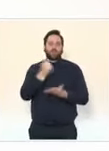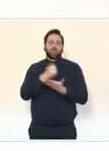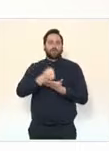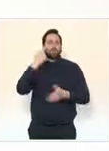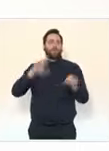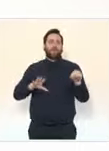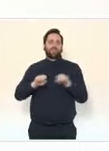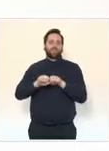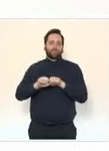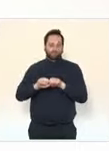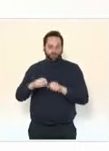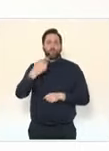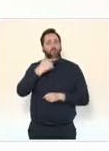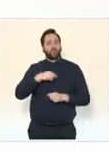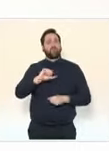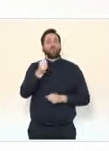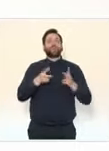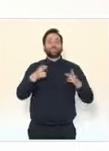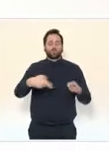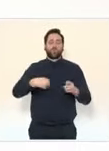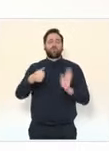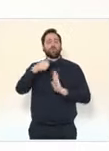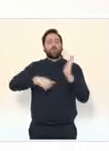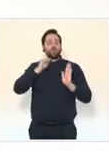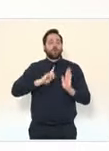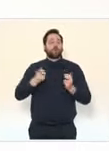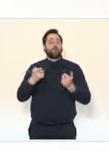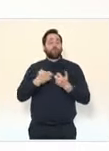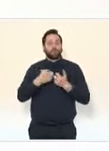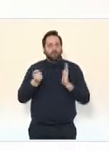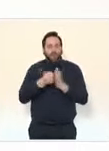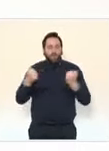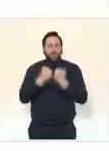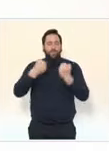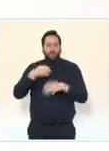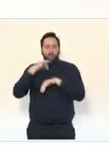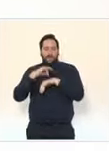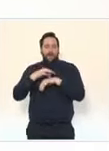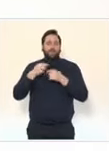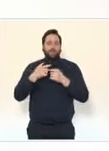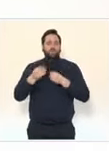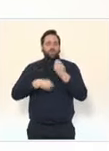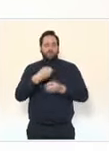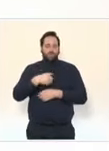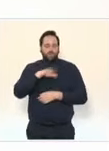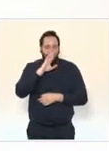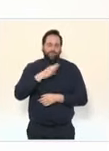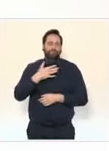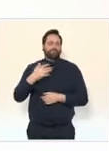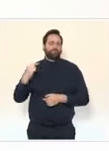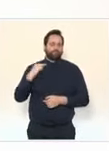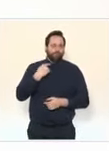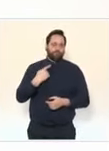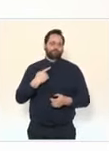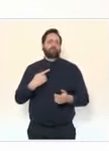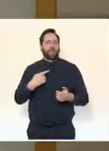mais que pour ceux qui ne pourraient pas y aller parce qu'ils seraient malades ou qui échoueraient à cette épreuve, il y aura une session de rattrapage au